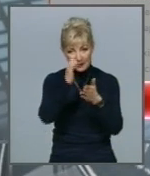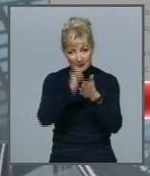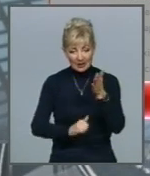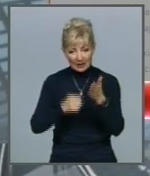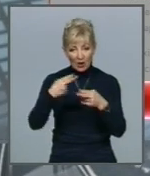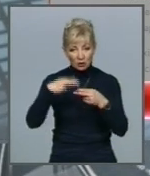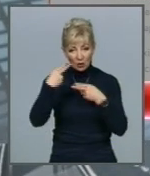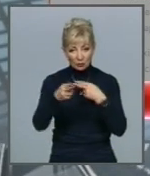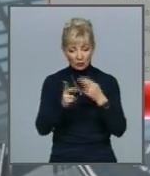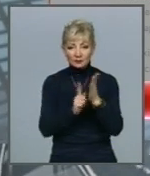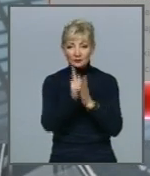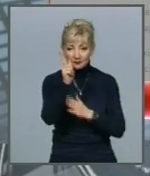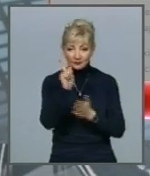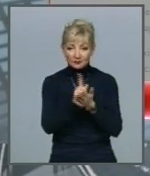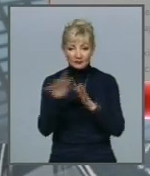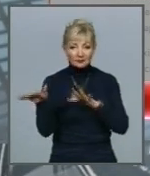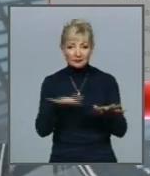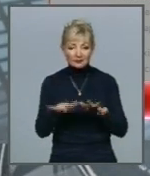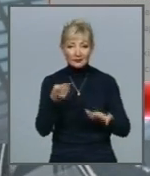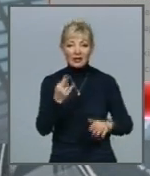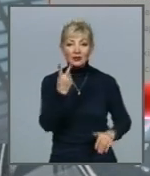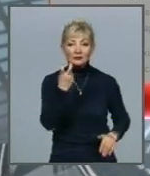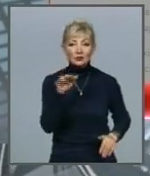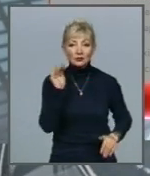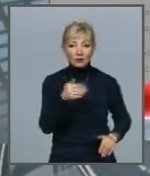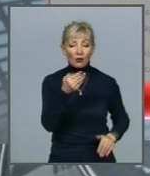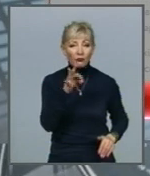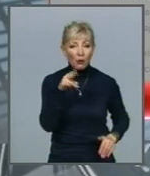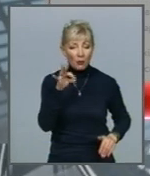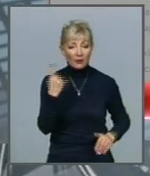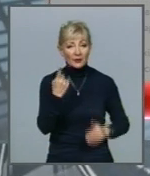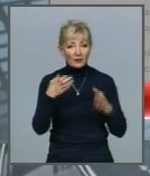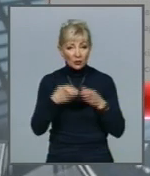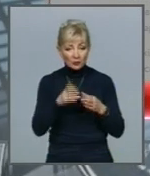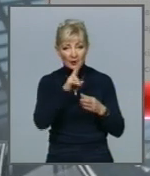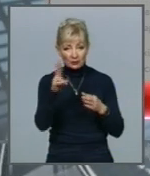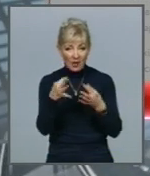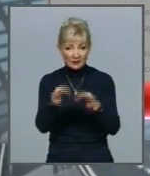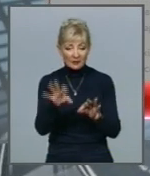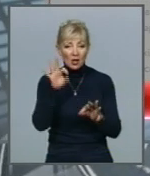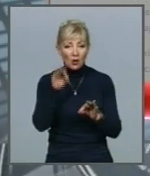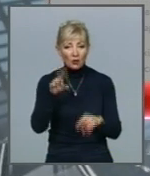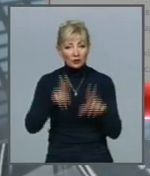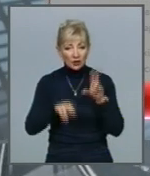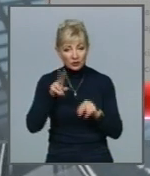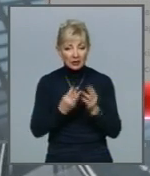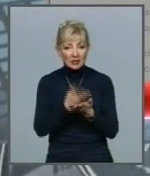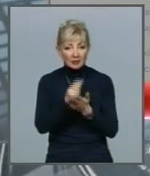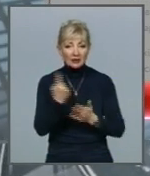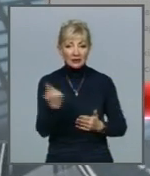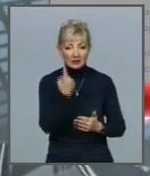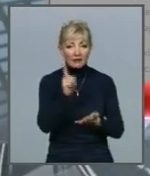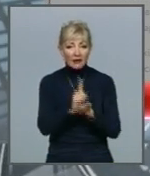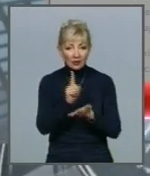Запровадження податкових канікул для 200 тисяч фопів першої групи, що звільняє їх від нарахування та сплати єдиного